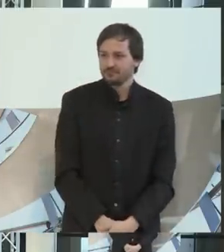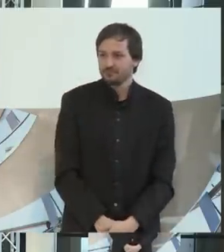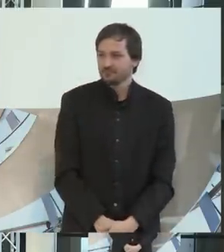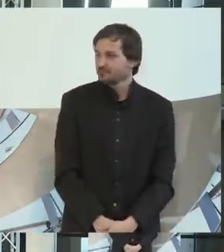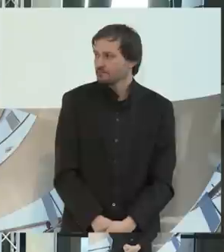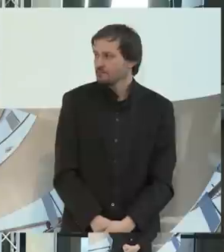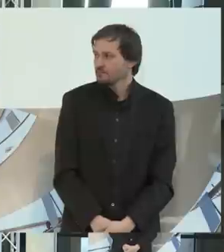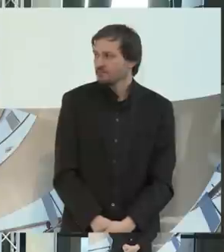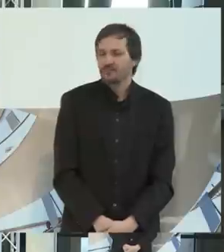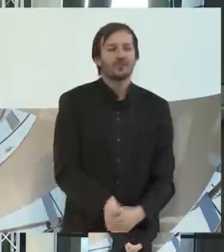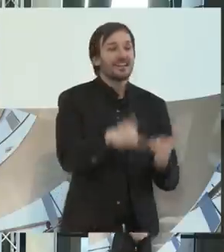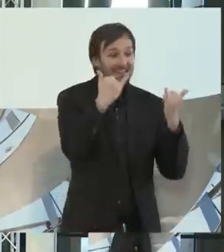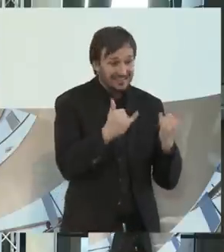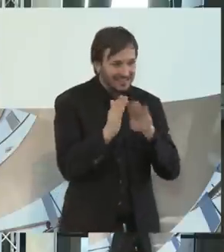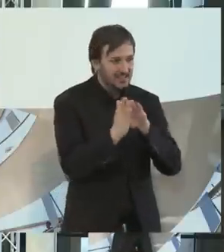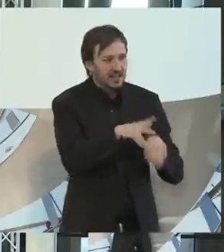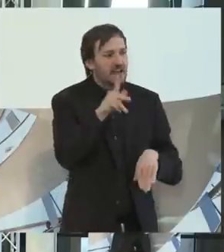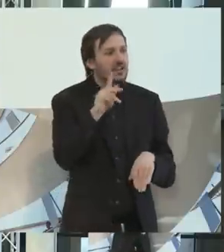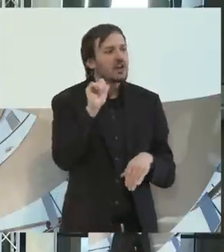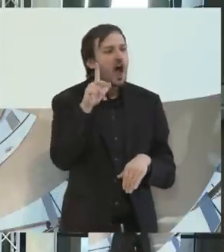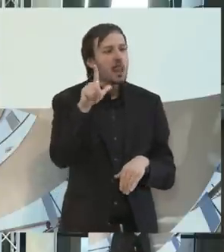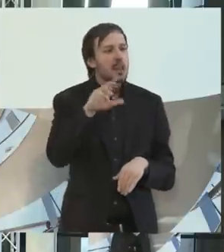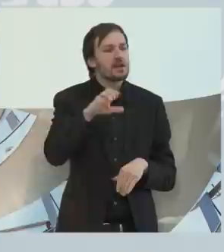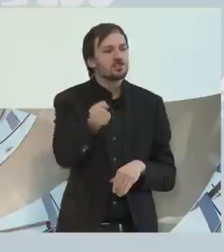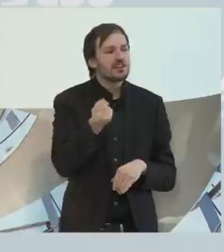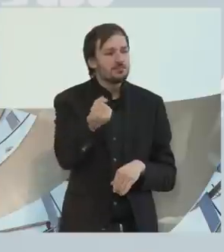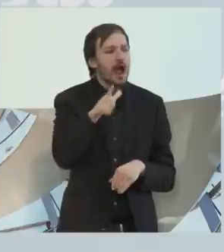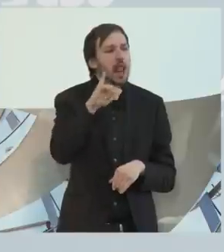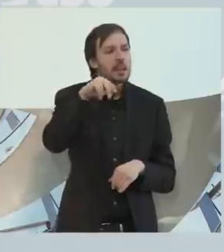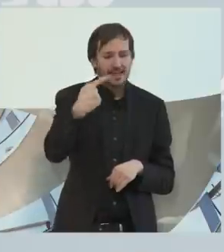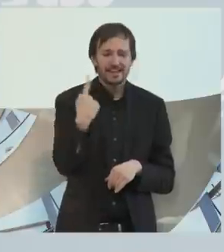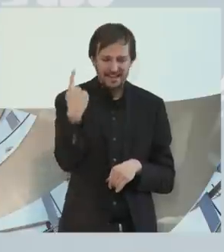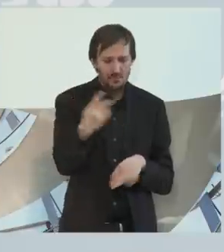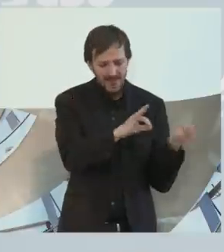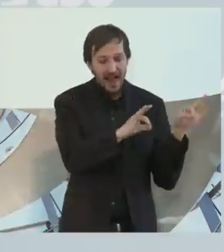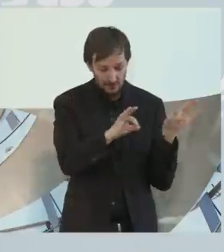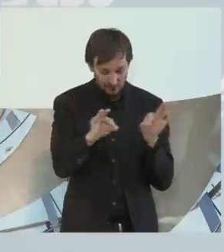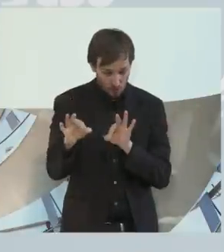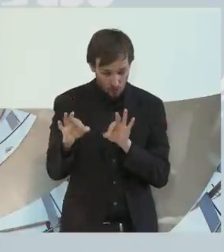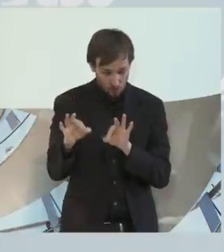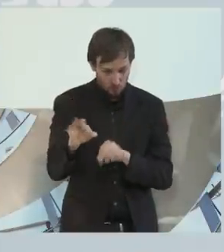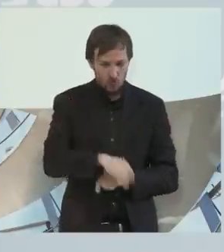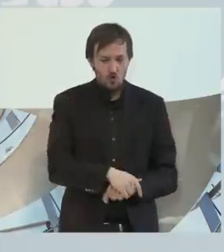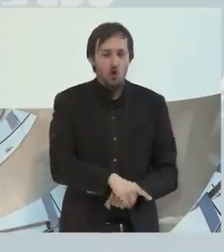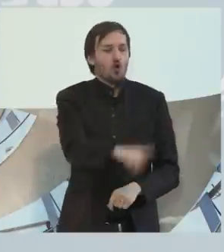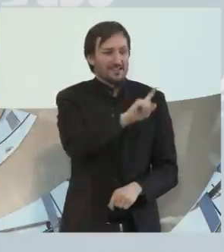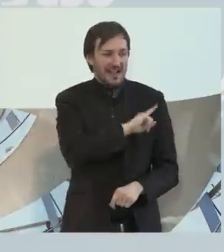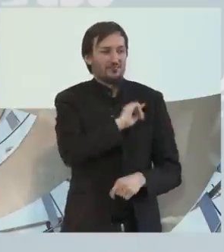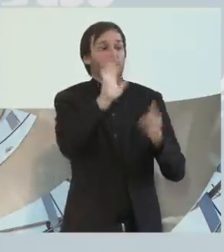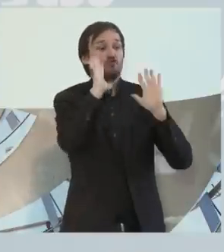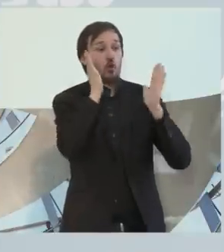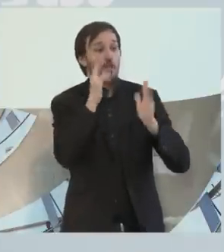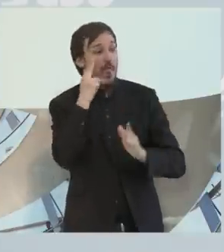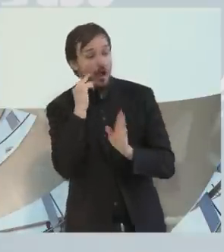Und Karl Schieberling, der nachher die Einführung geben wird, den habe ich deswegen schon gleich genannt,